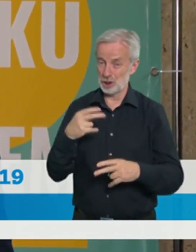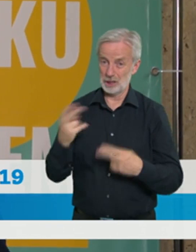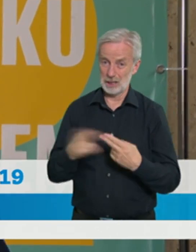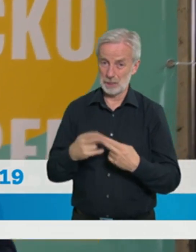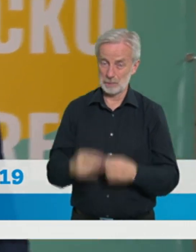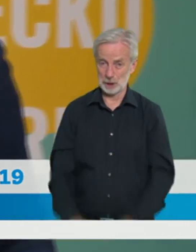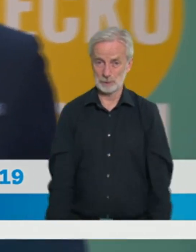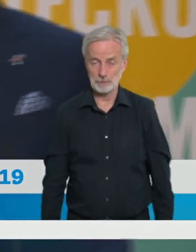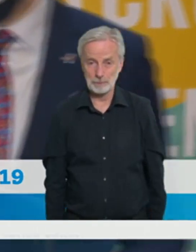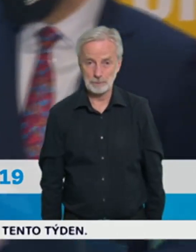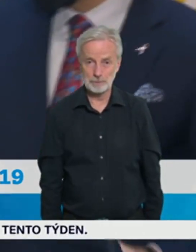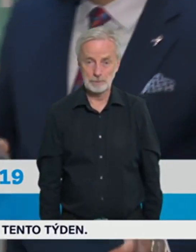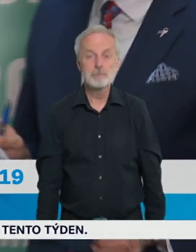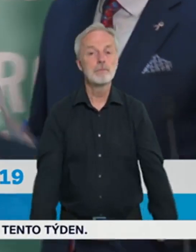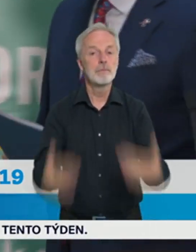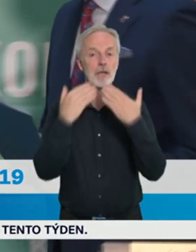Děkuji.